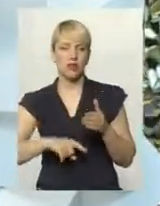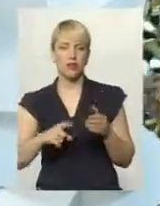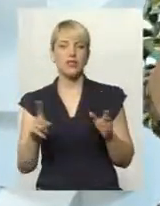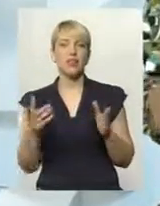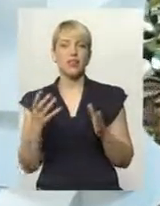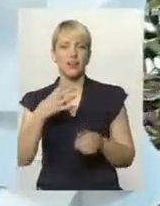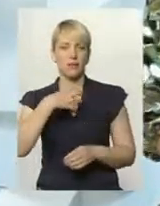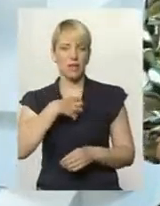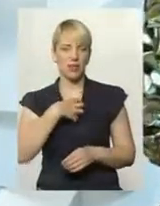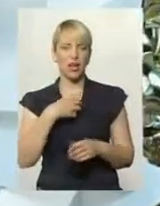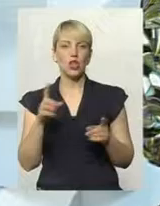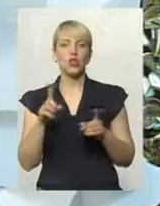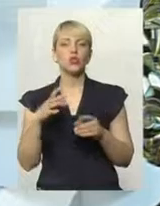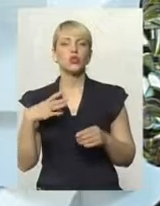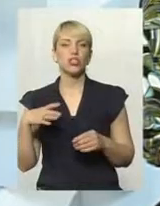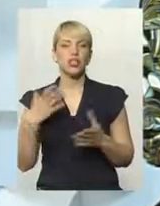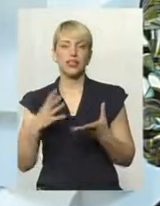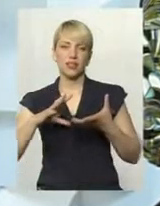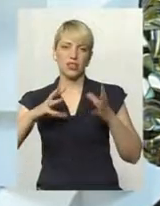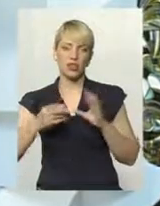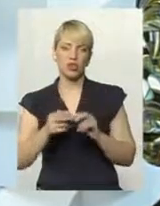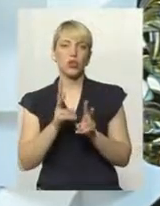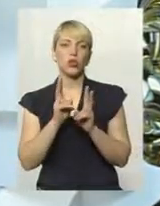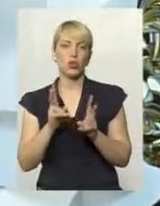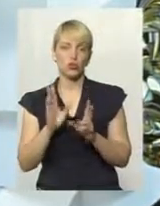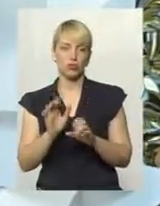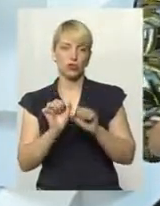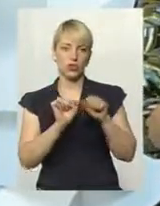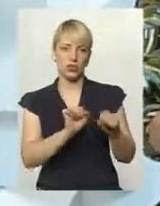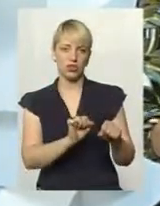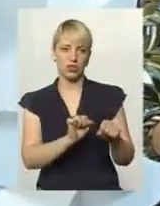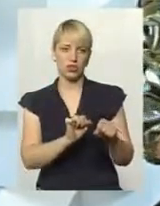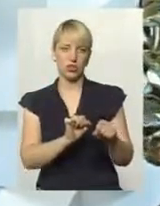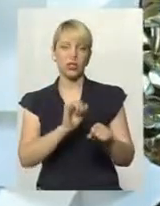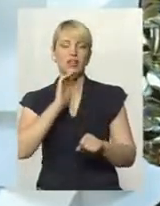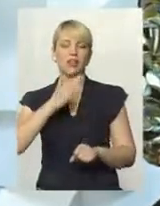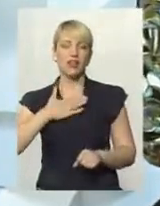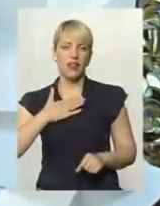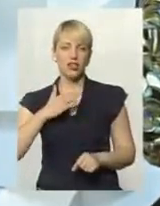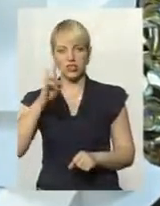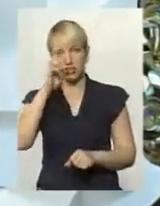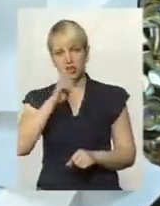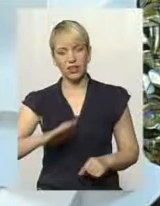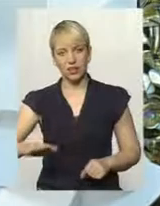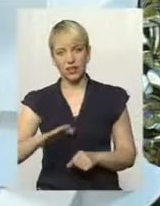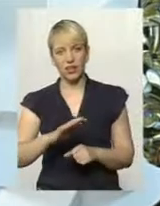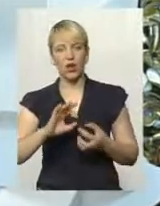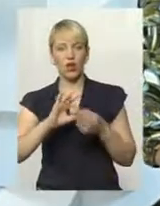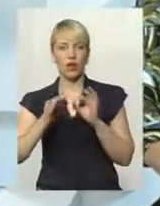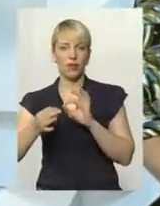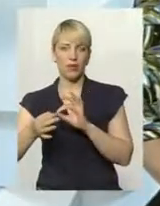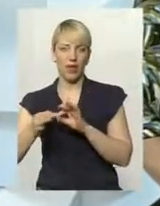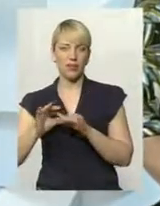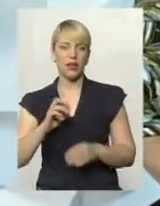медалі, чого чекати, яких результатів і хто захищатиме наш край на Олімпіаді у Бразилії.